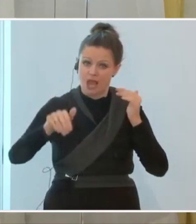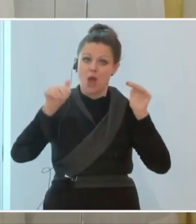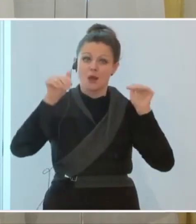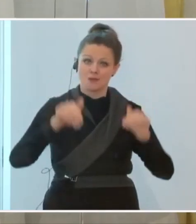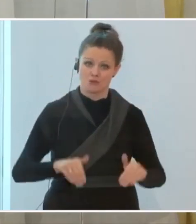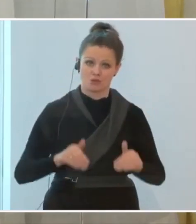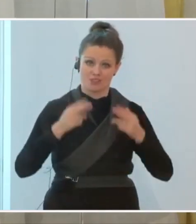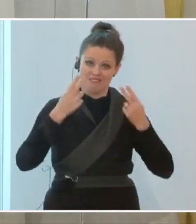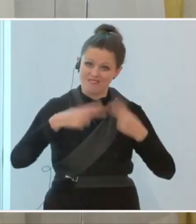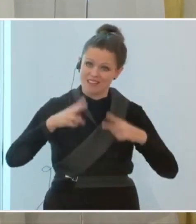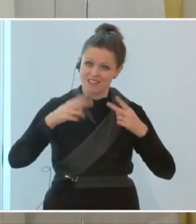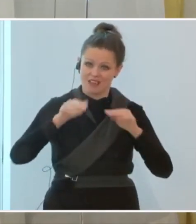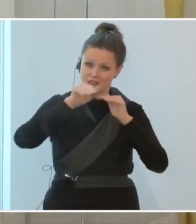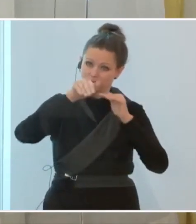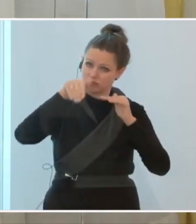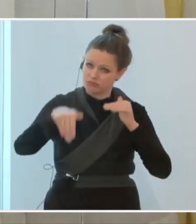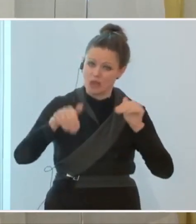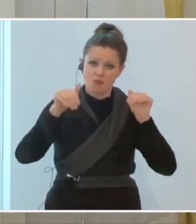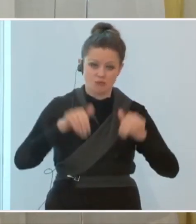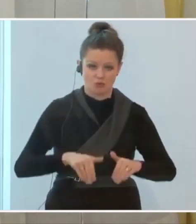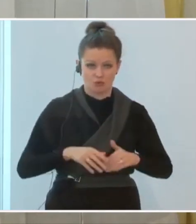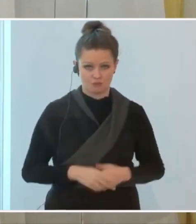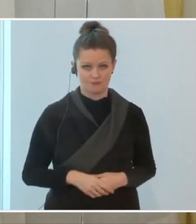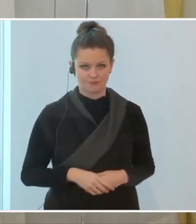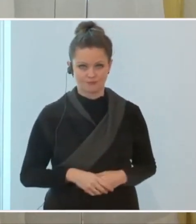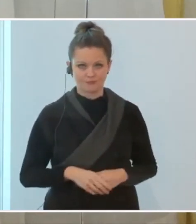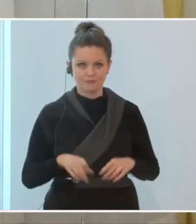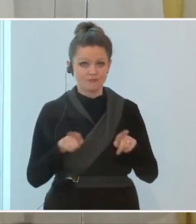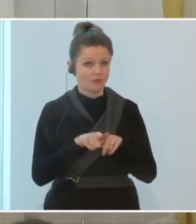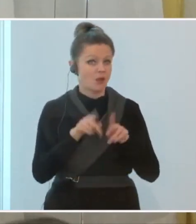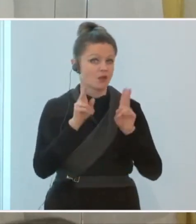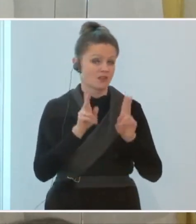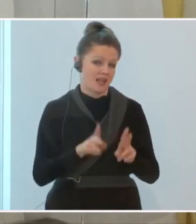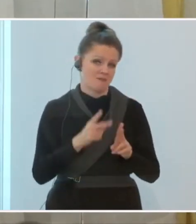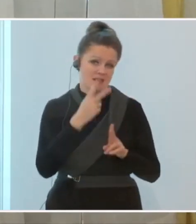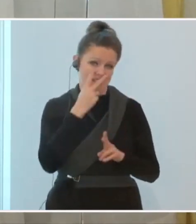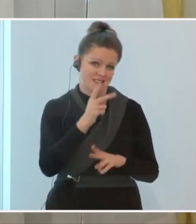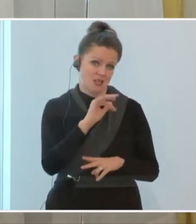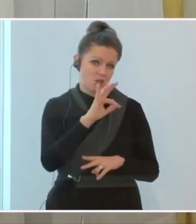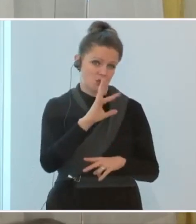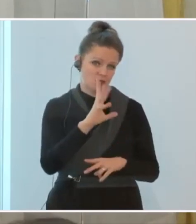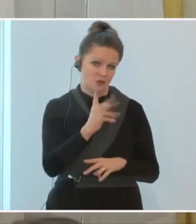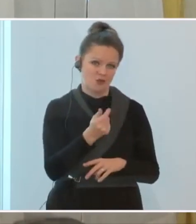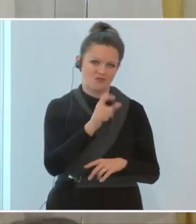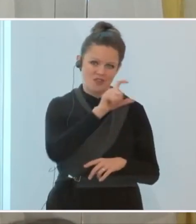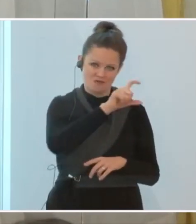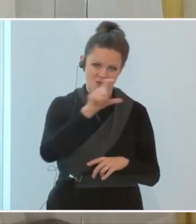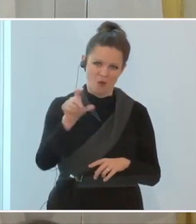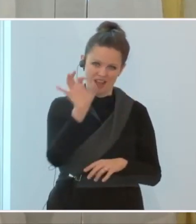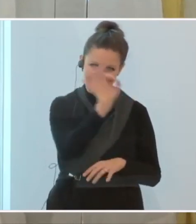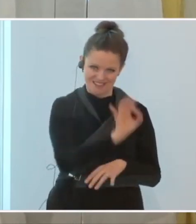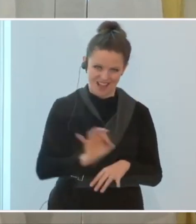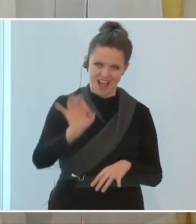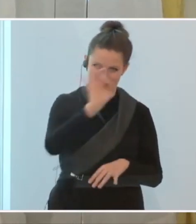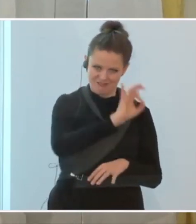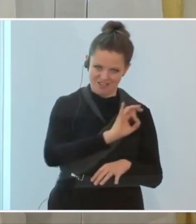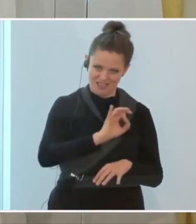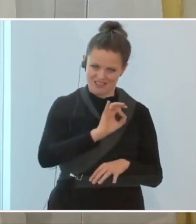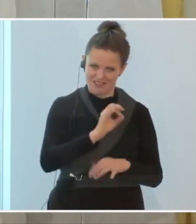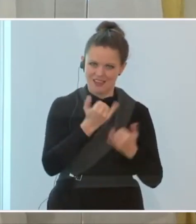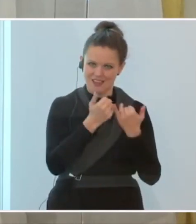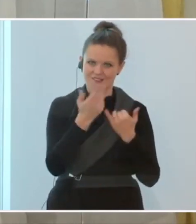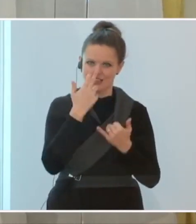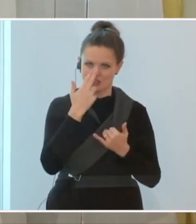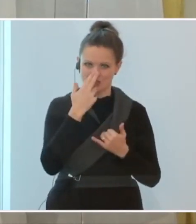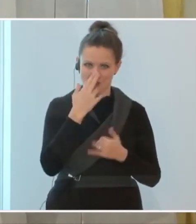fortsetzen. Man kann auch sehr schön, finde ich, anhand dieser Wochengrafiken sehen, wie es jetzt mit